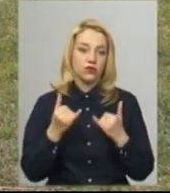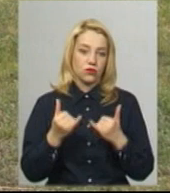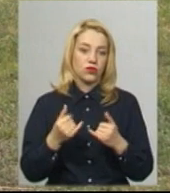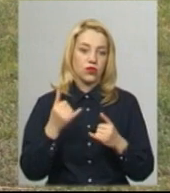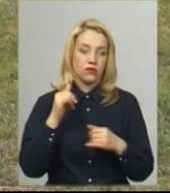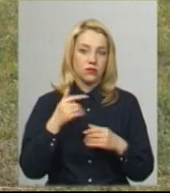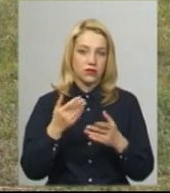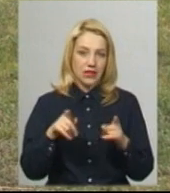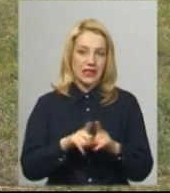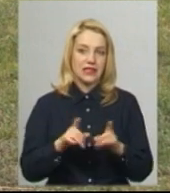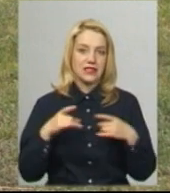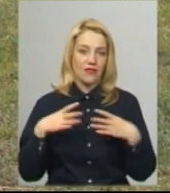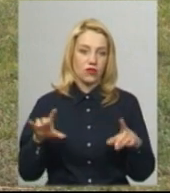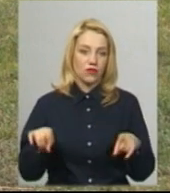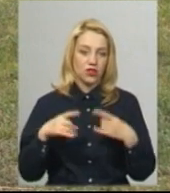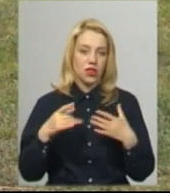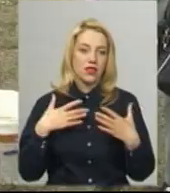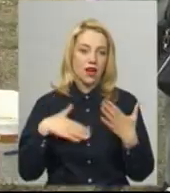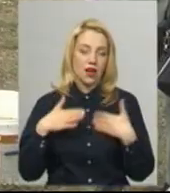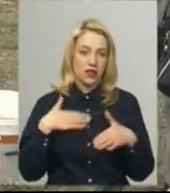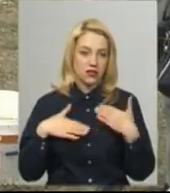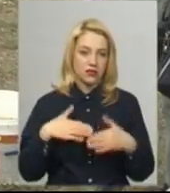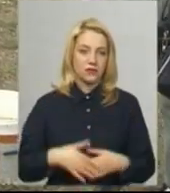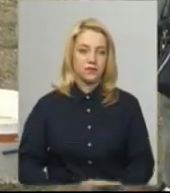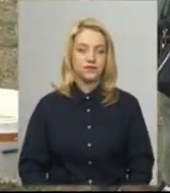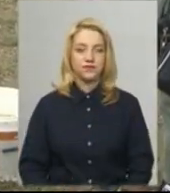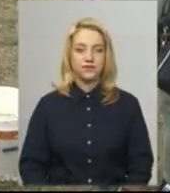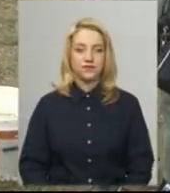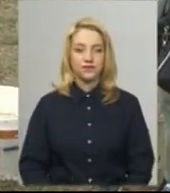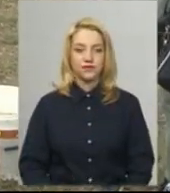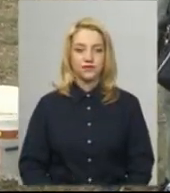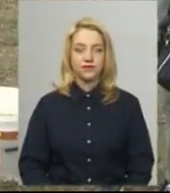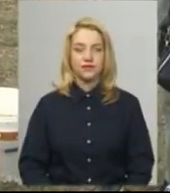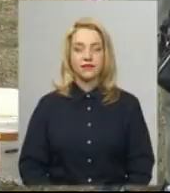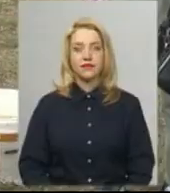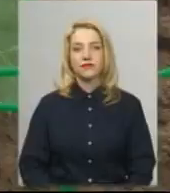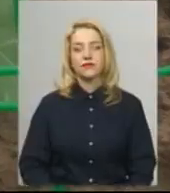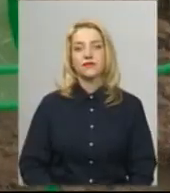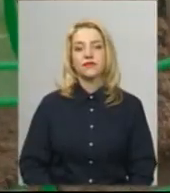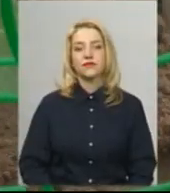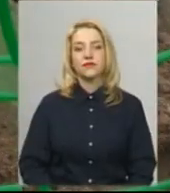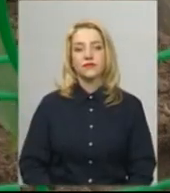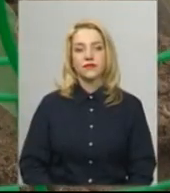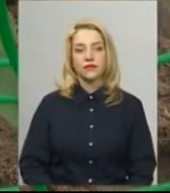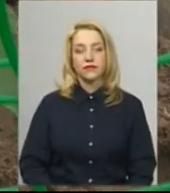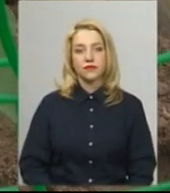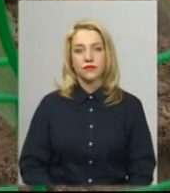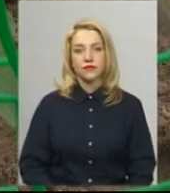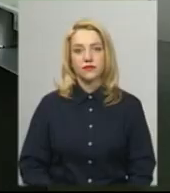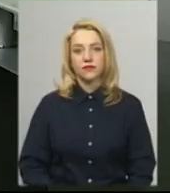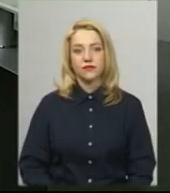свято влаштували собі на радість і містянам на радість». Тетяна Ворожцова, Олександр Горішевський. Новини на Суспільному. Хмельницький.